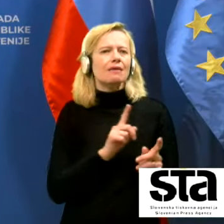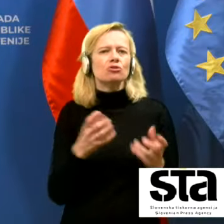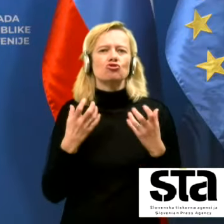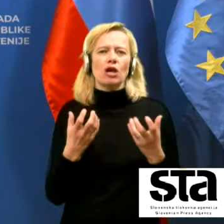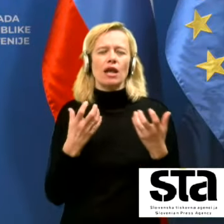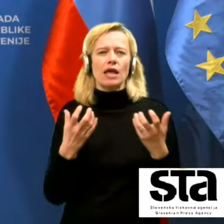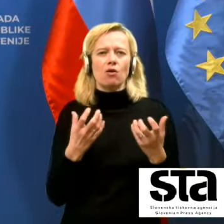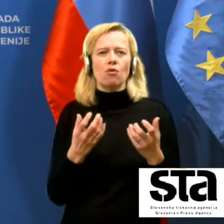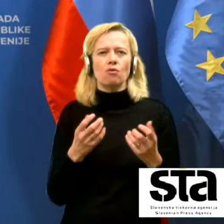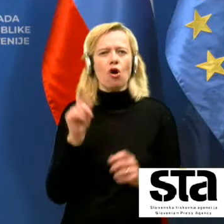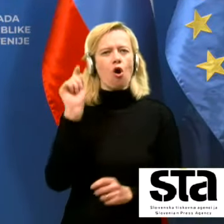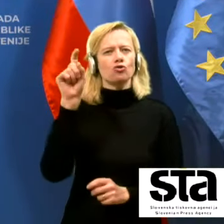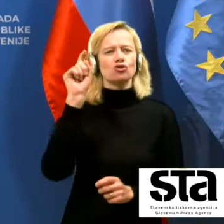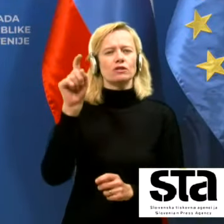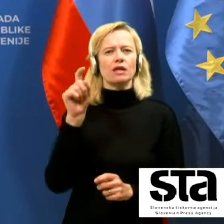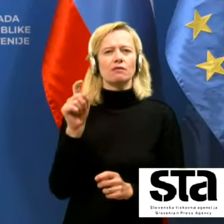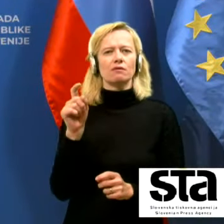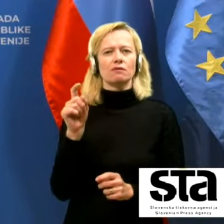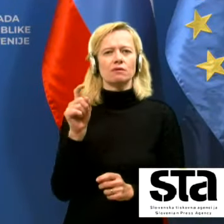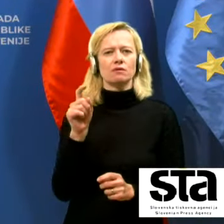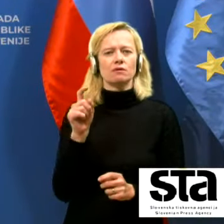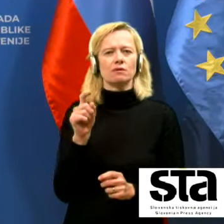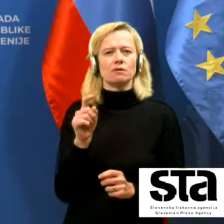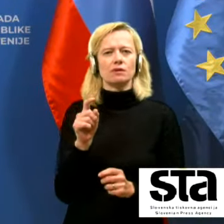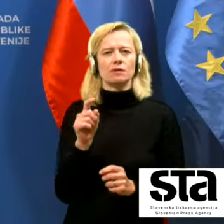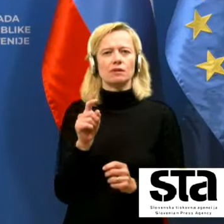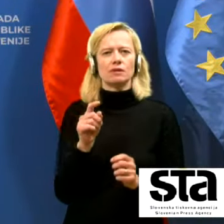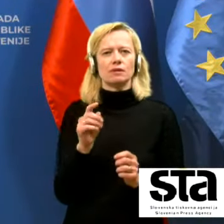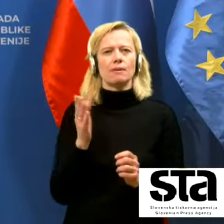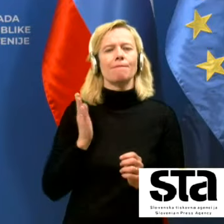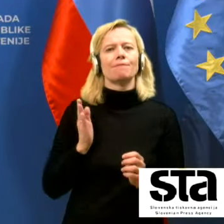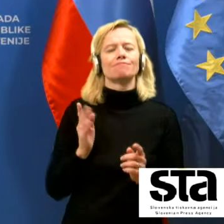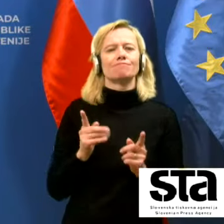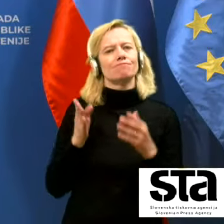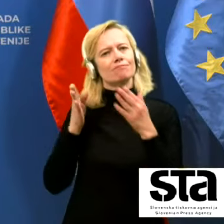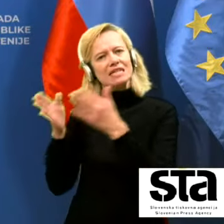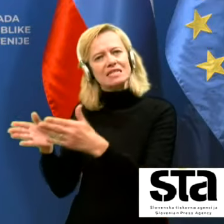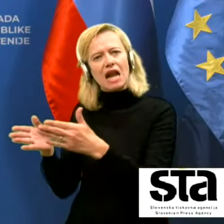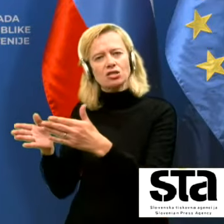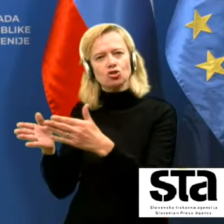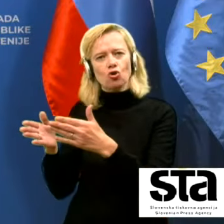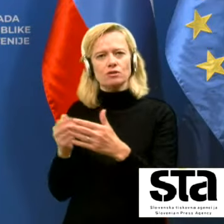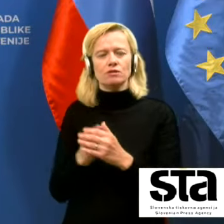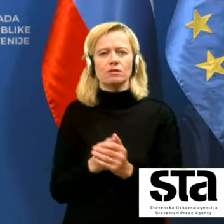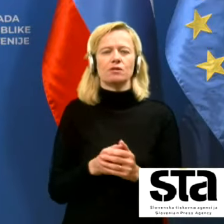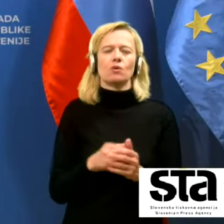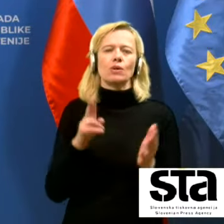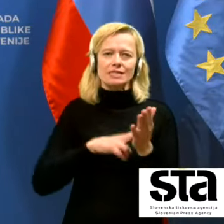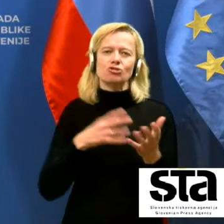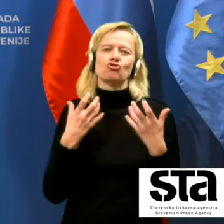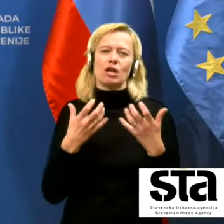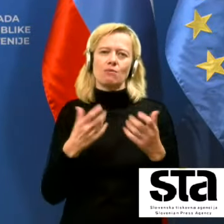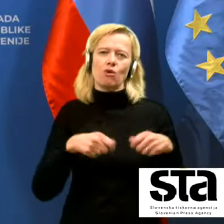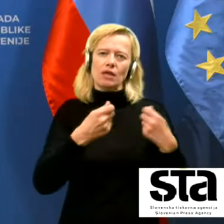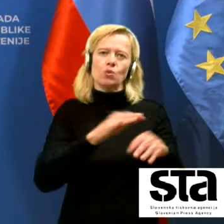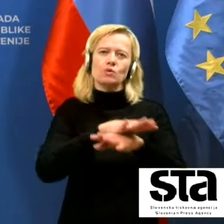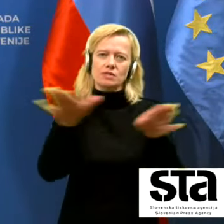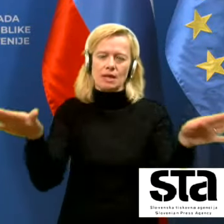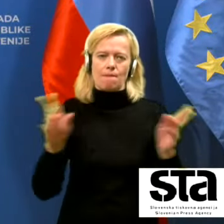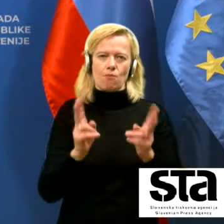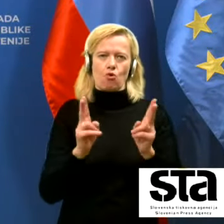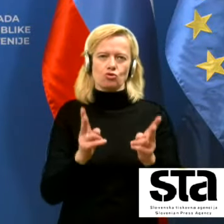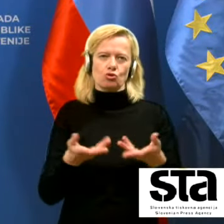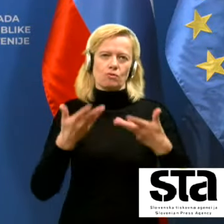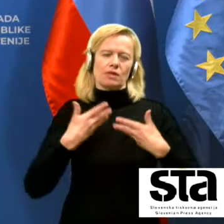pristranskost, glede na to, da v resnici želimo dati možnost vsem dobiti najbolj